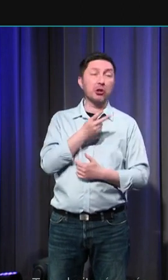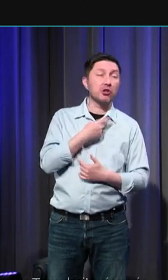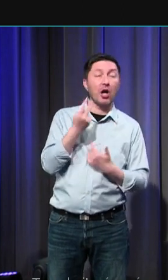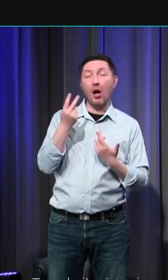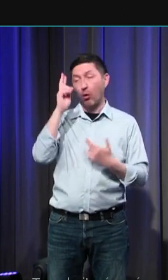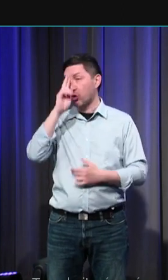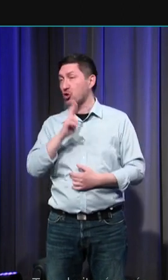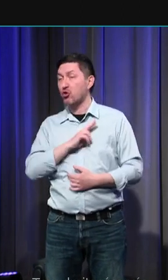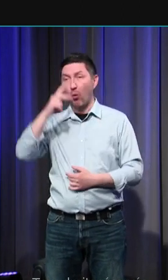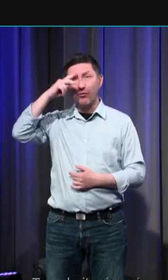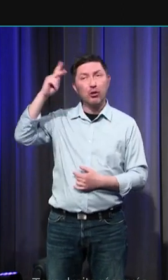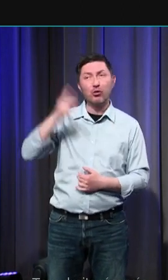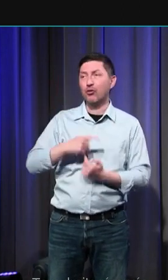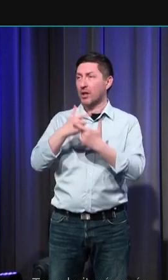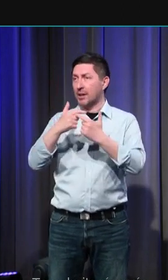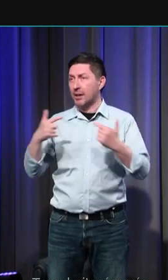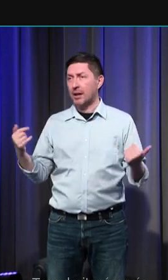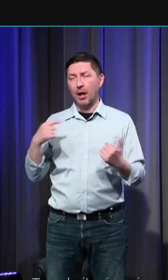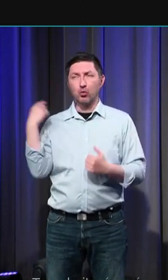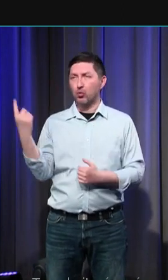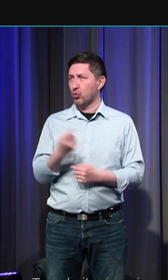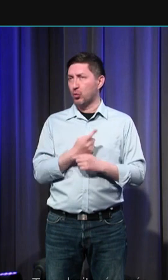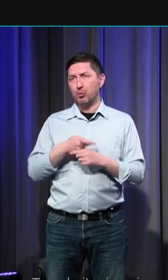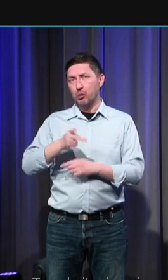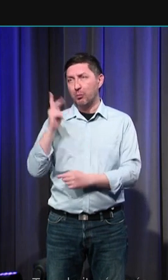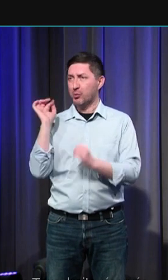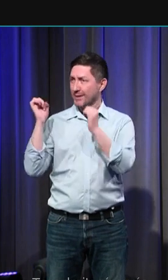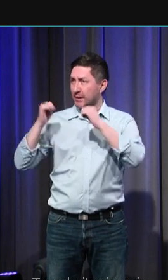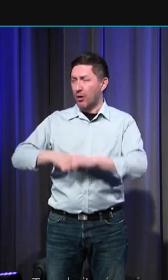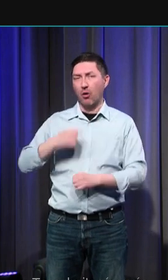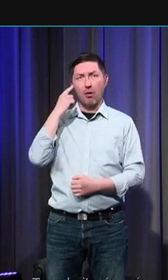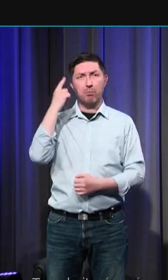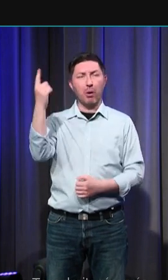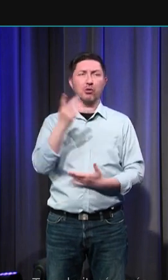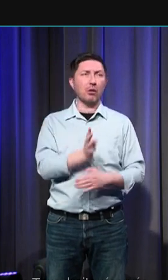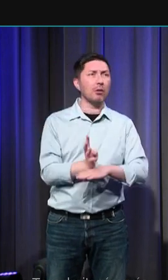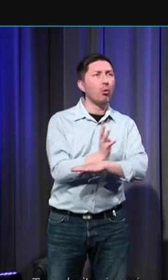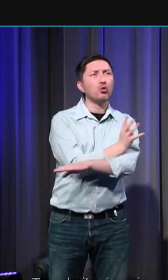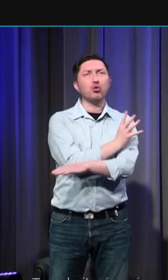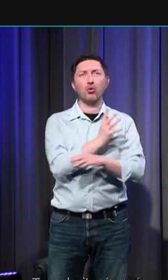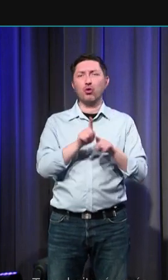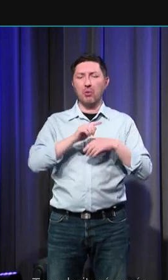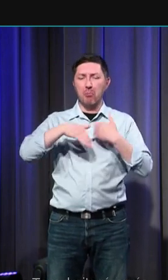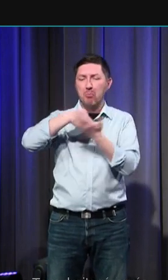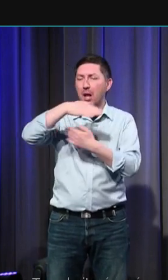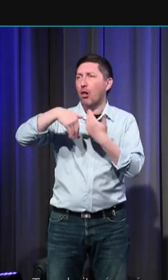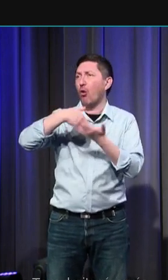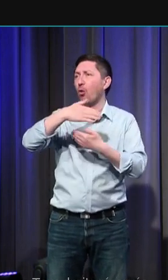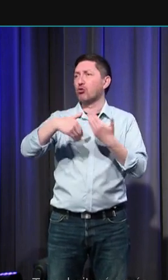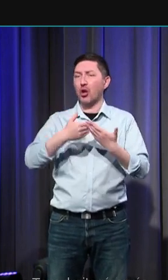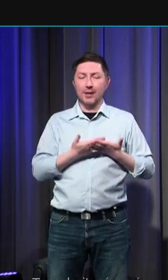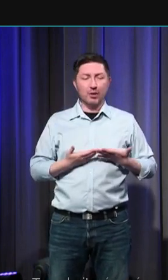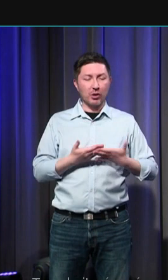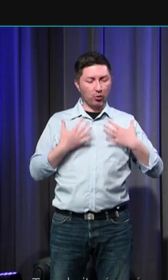théologie, philosophie naturelle, finissent par considérer que les émotions sont une sorte de combinaison d'état